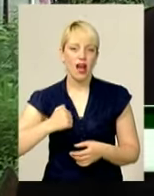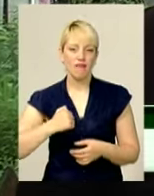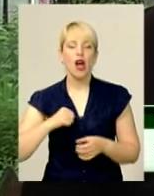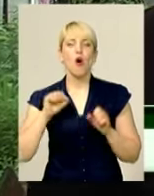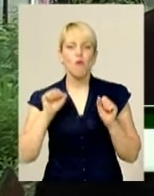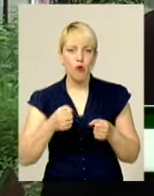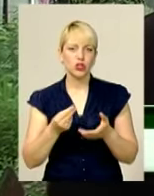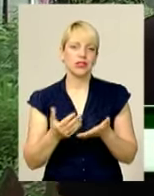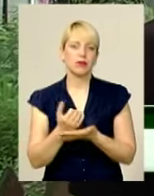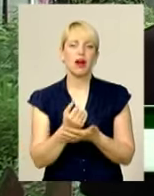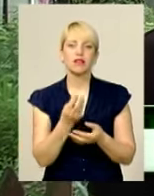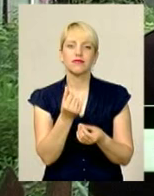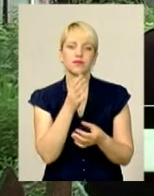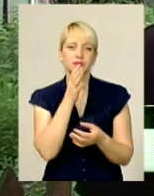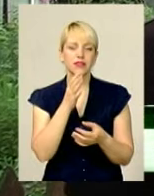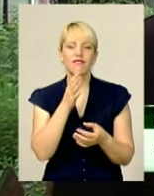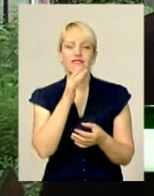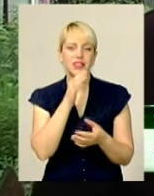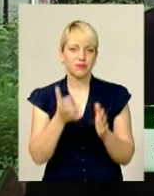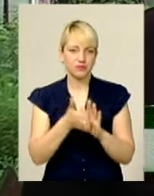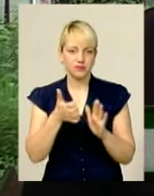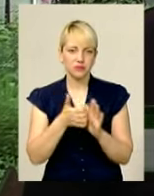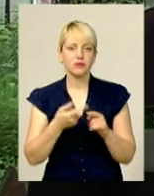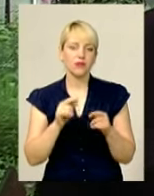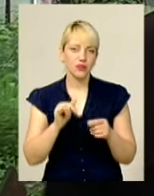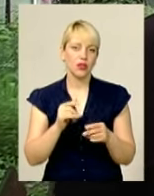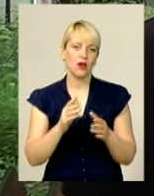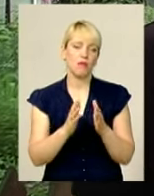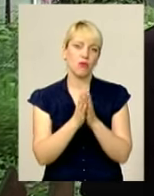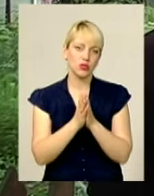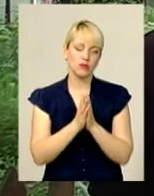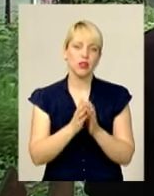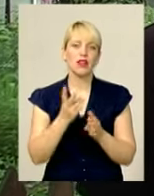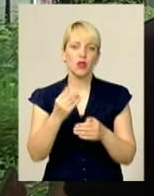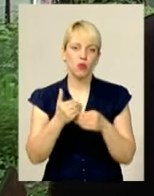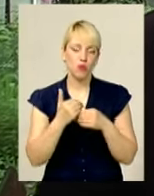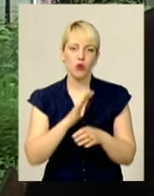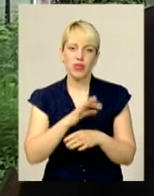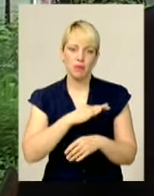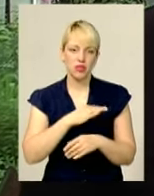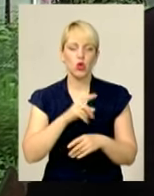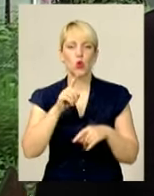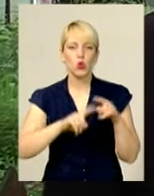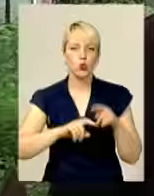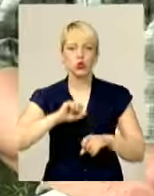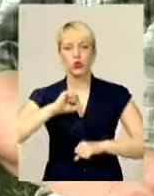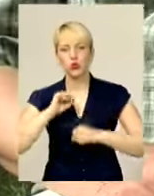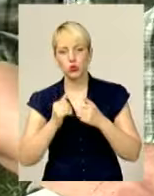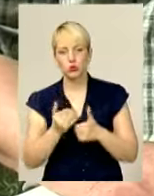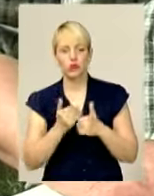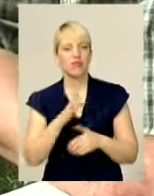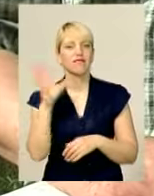період. Тому надіємося на допомогу небайдужих. Родичі, допомагають друзі, всім дуже вдячний.